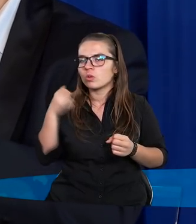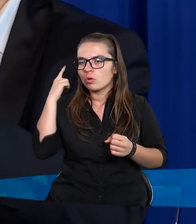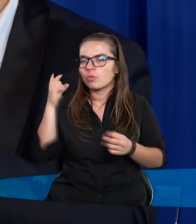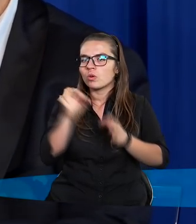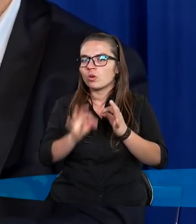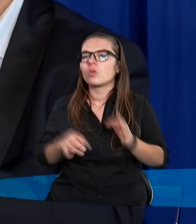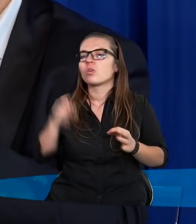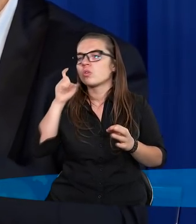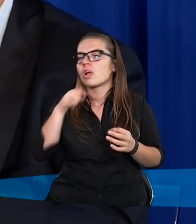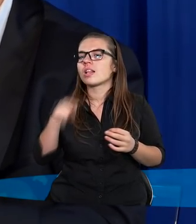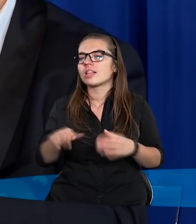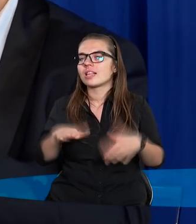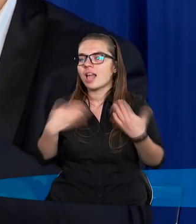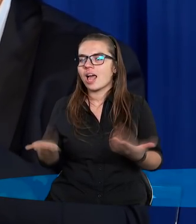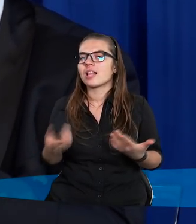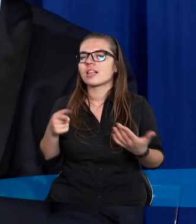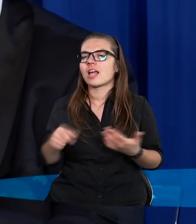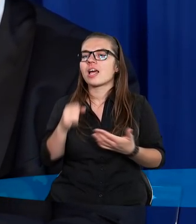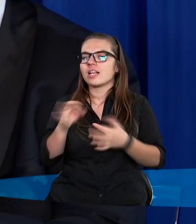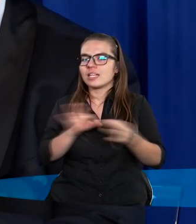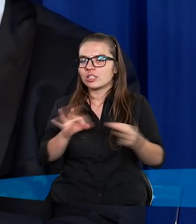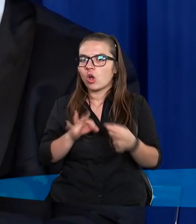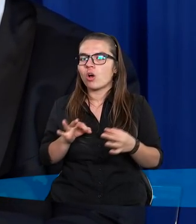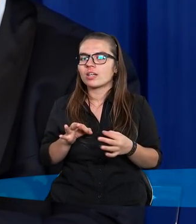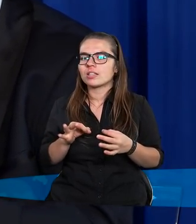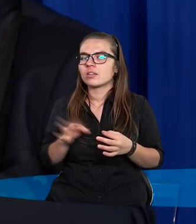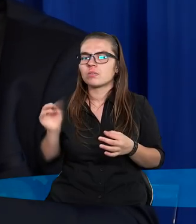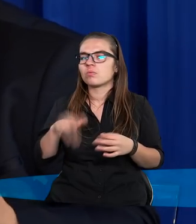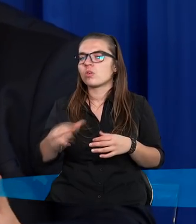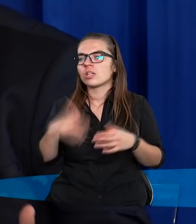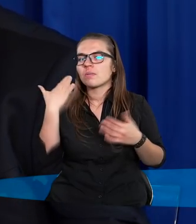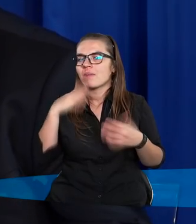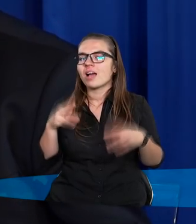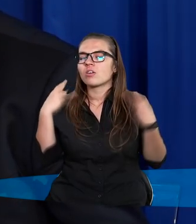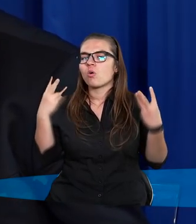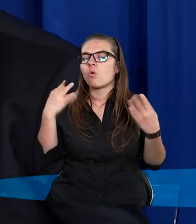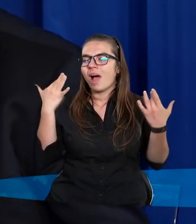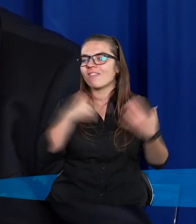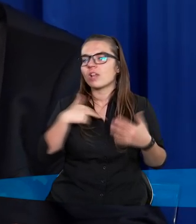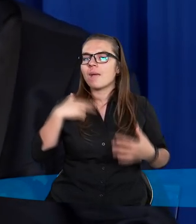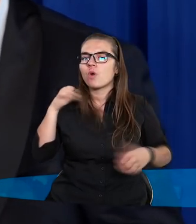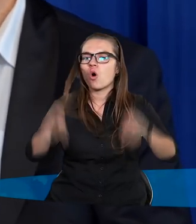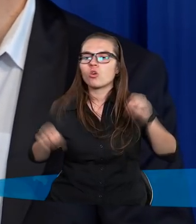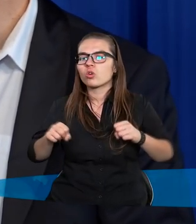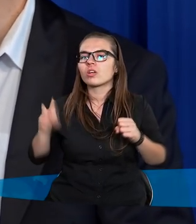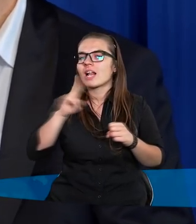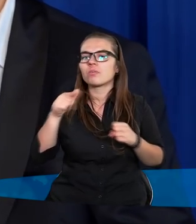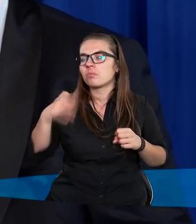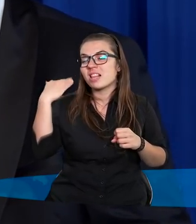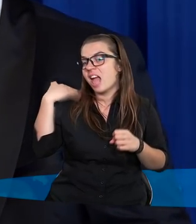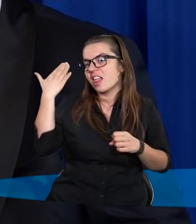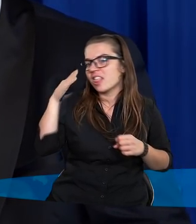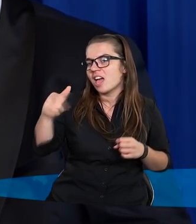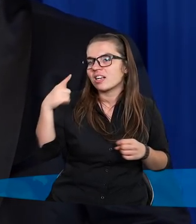dokładnie tło danej historii, bo nam jest bardzo łatwo osądzać. Możemy kogoś nie znać,